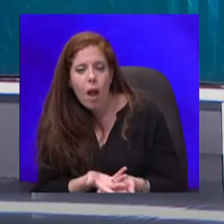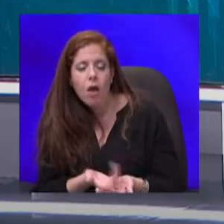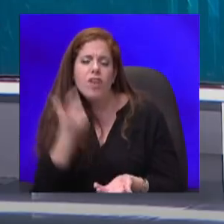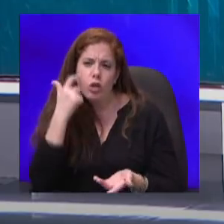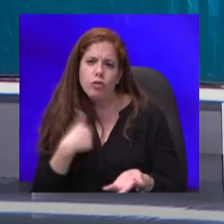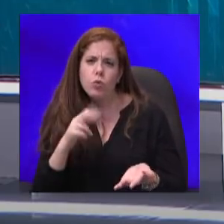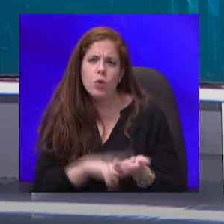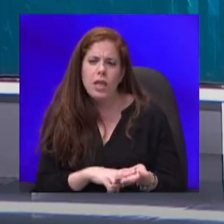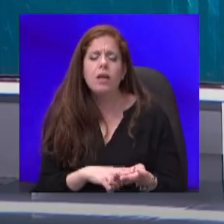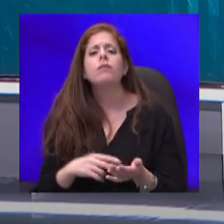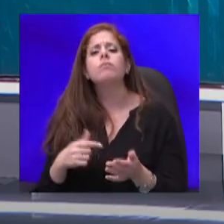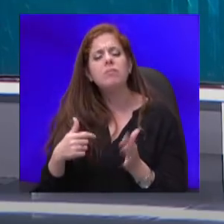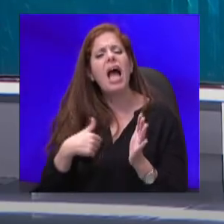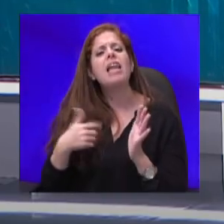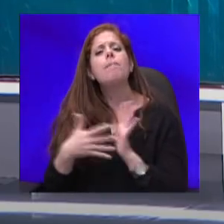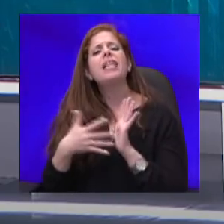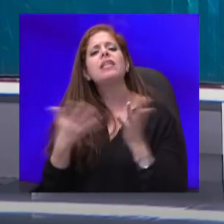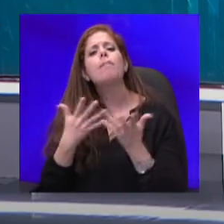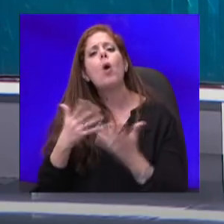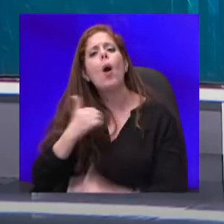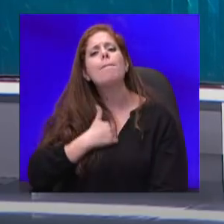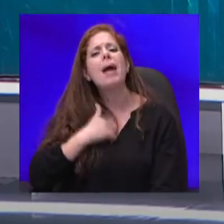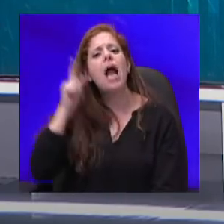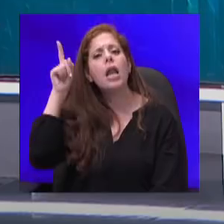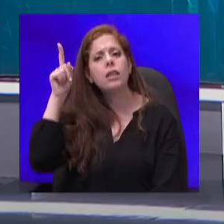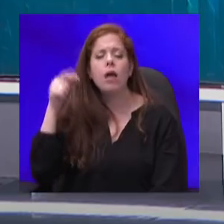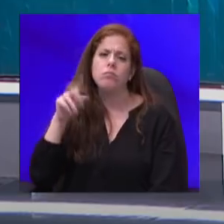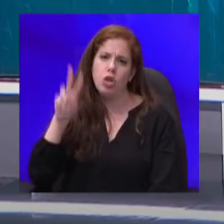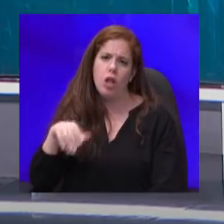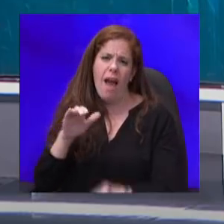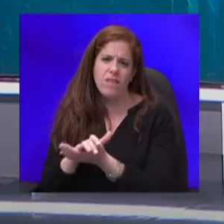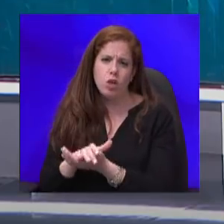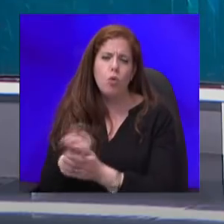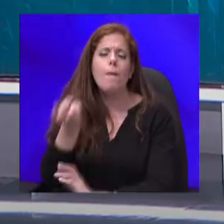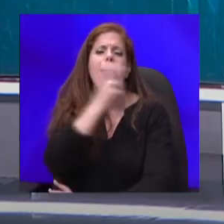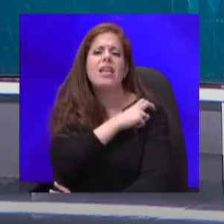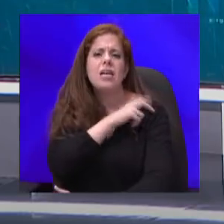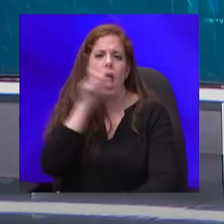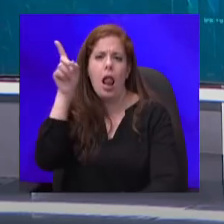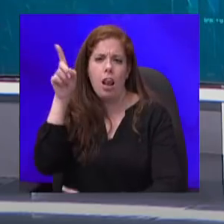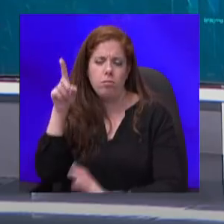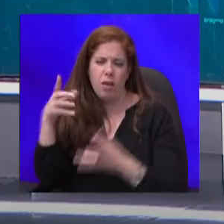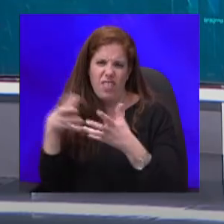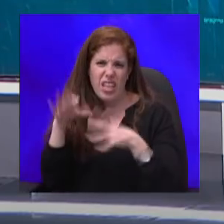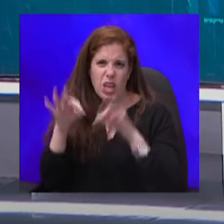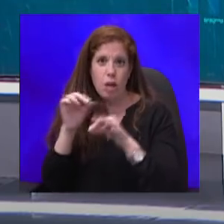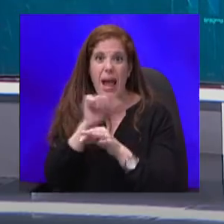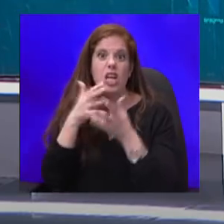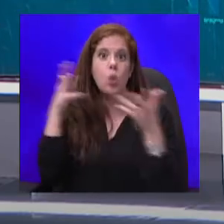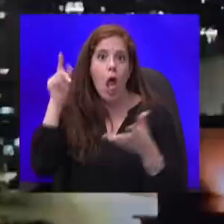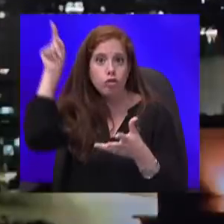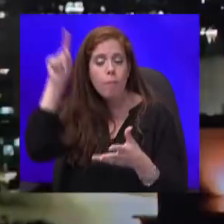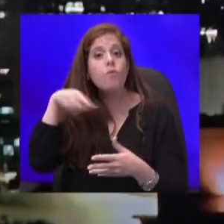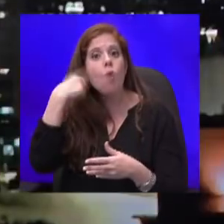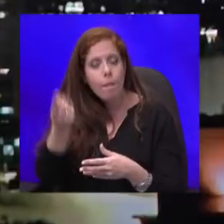בקנדה, כי איש לי חבר שהוא מנכל קדילק, חברת הקניונים הכי גדולה, ואמר לי, עשינו בדיקה, לקחו את